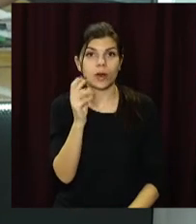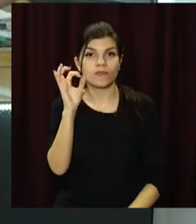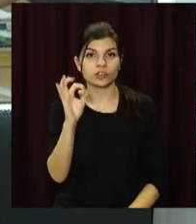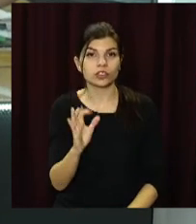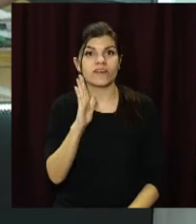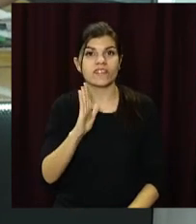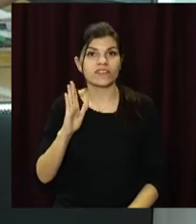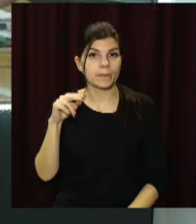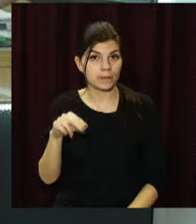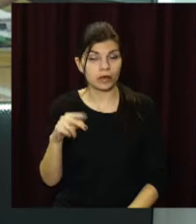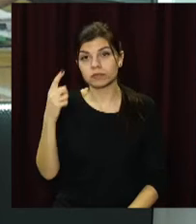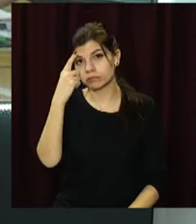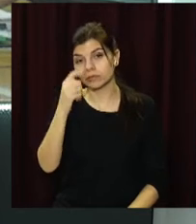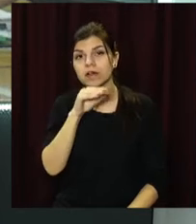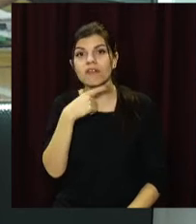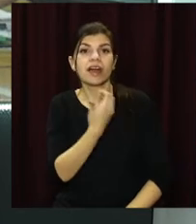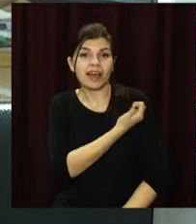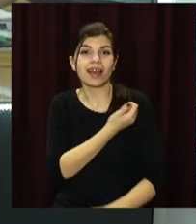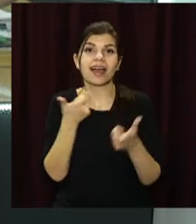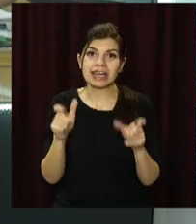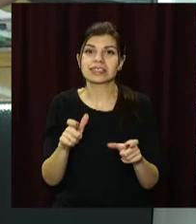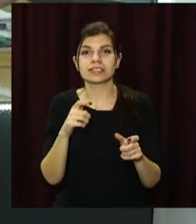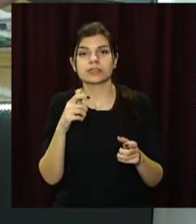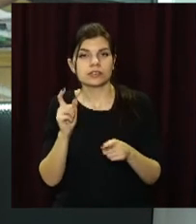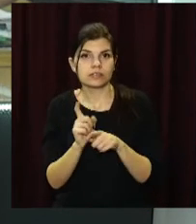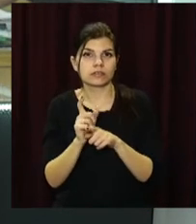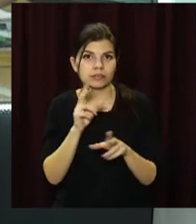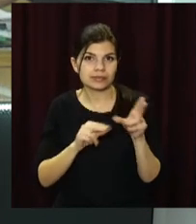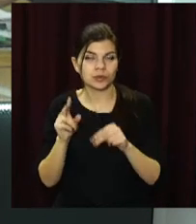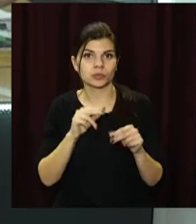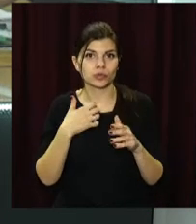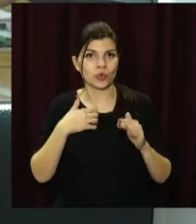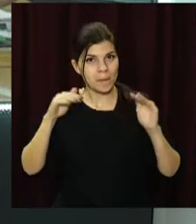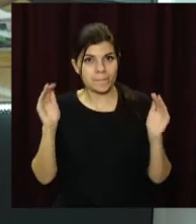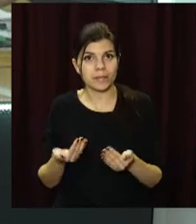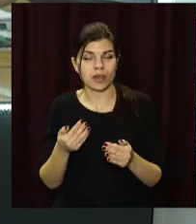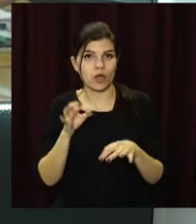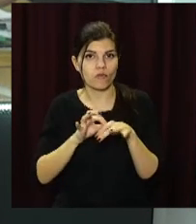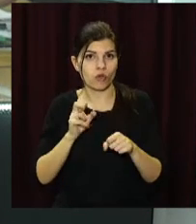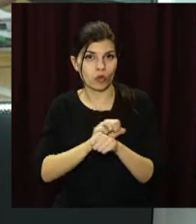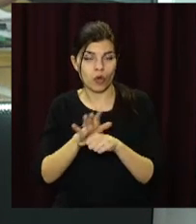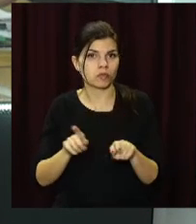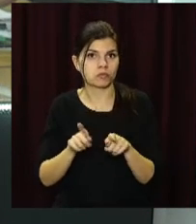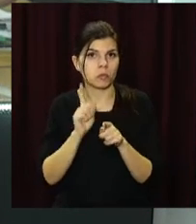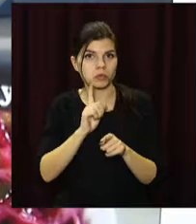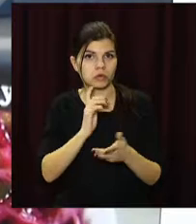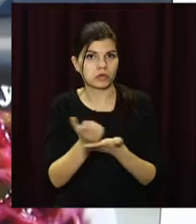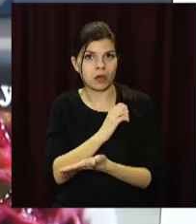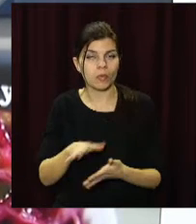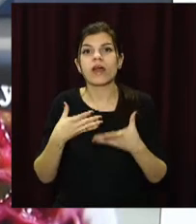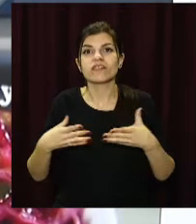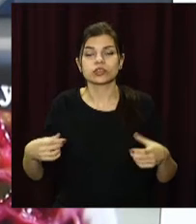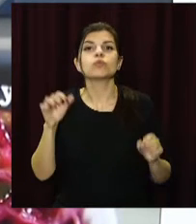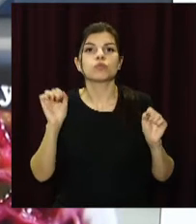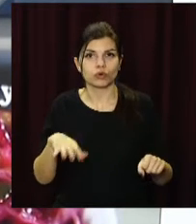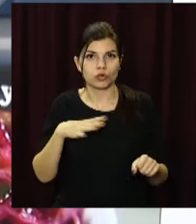прогнозують експерти. Ані вакцинацію, ані карантину поки не змогли досягти суттєвого зменшення кількості хворих на корону. Отже, навесні можливий